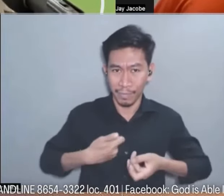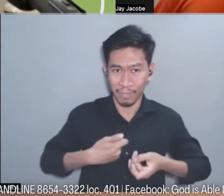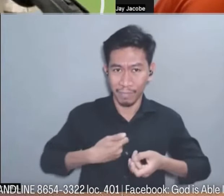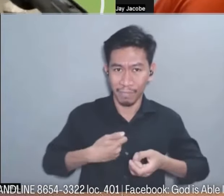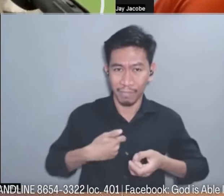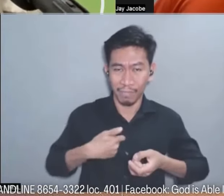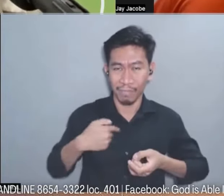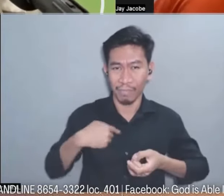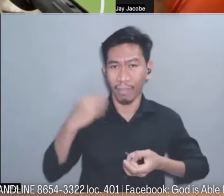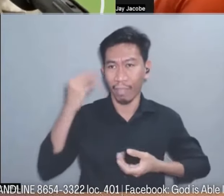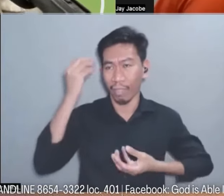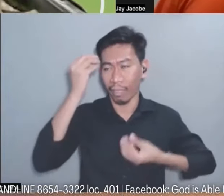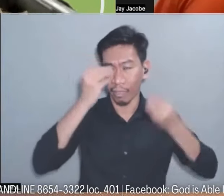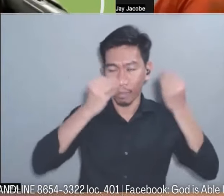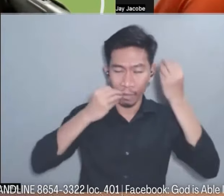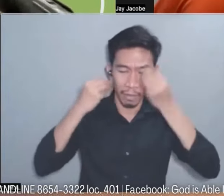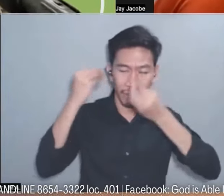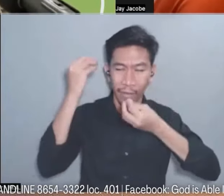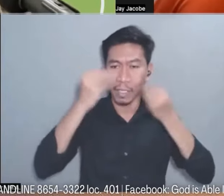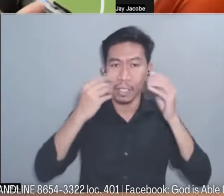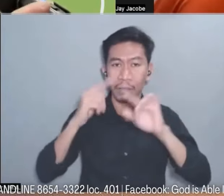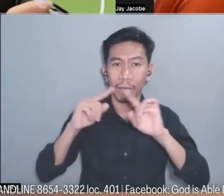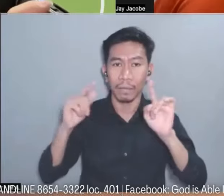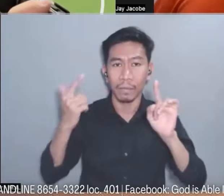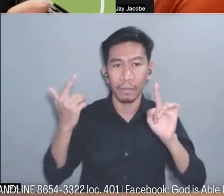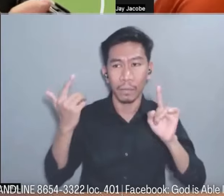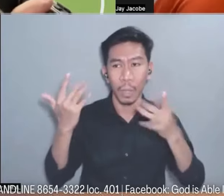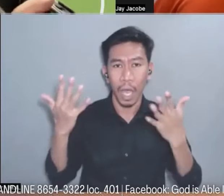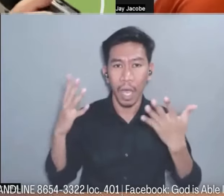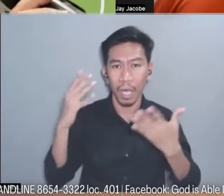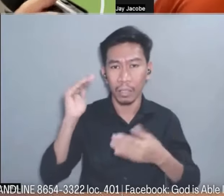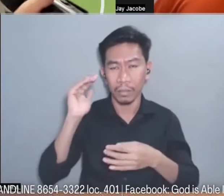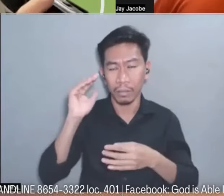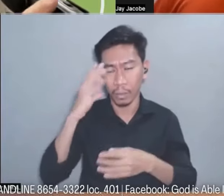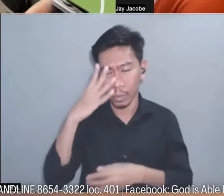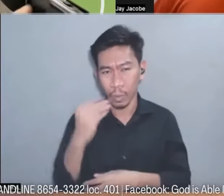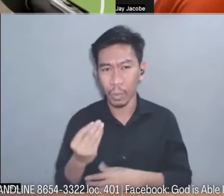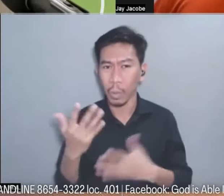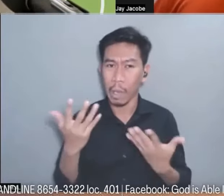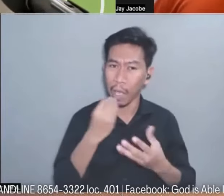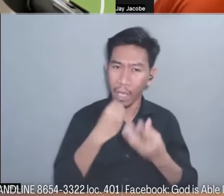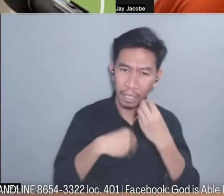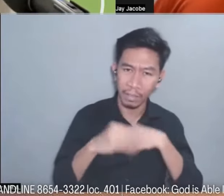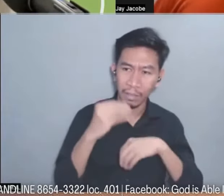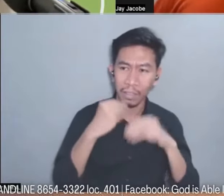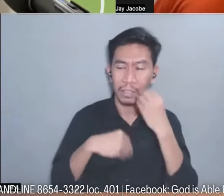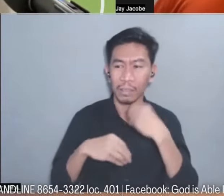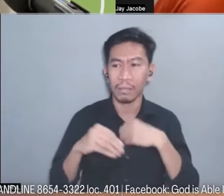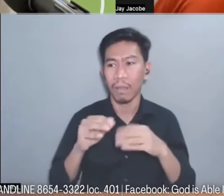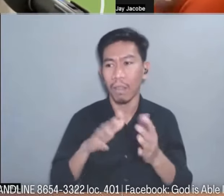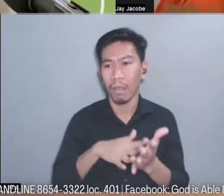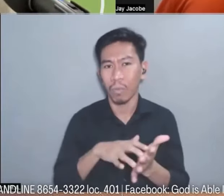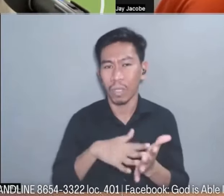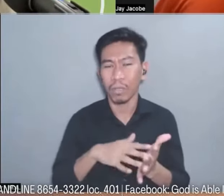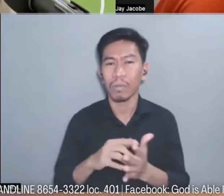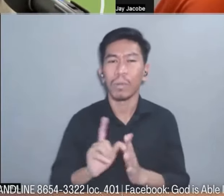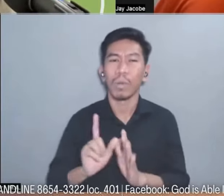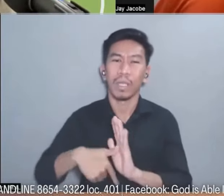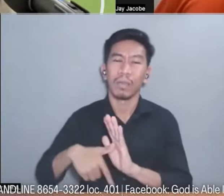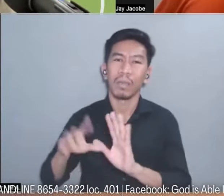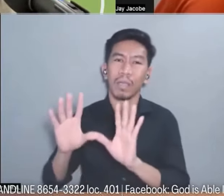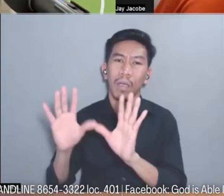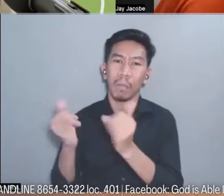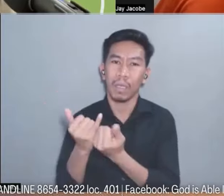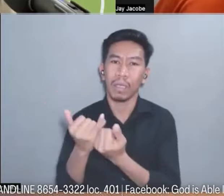maayos dahil sa walang tulog walang kain so sabi nung nung nung company kinausap ako sa office